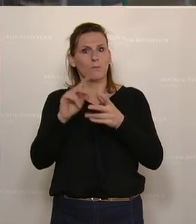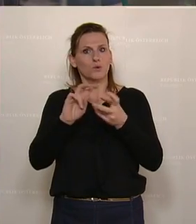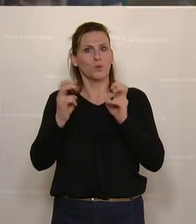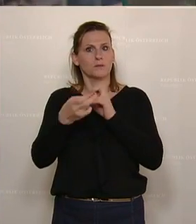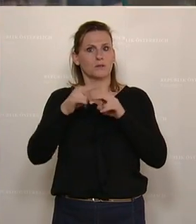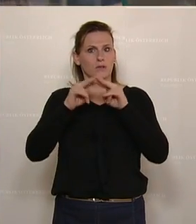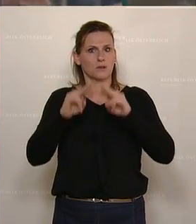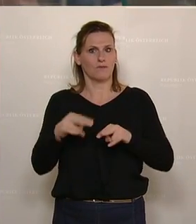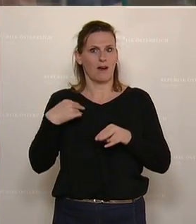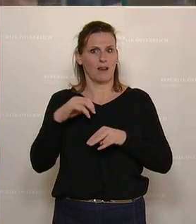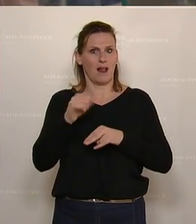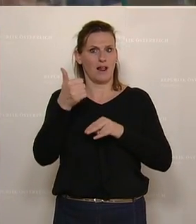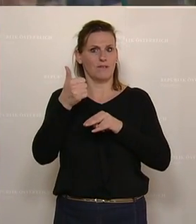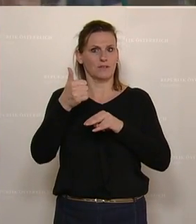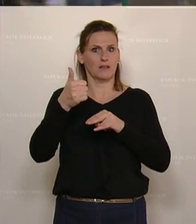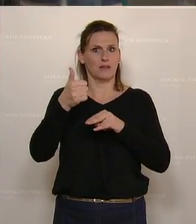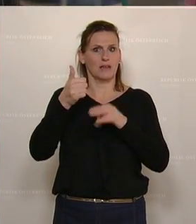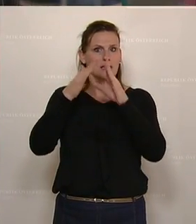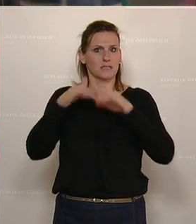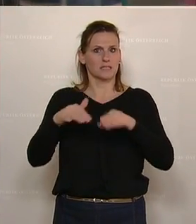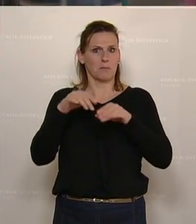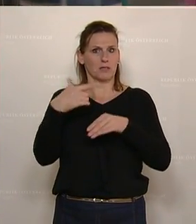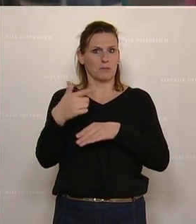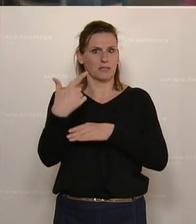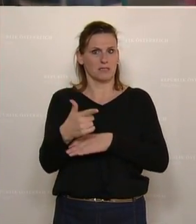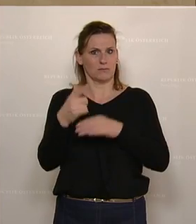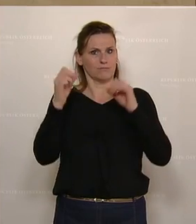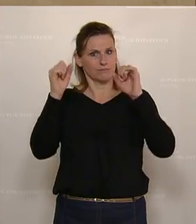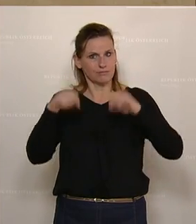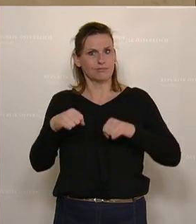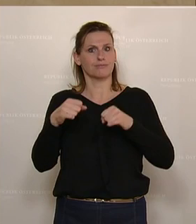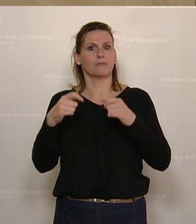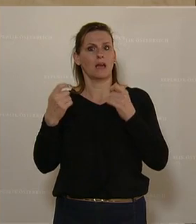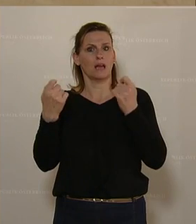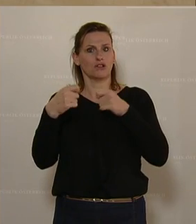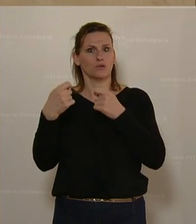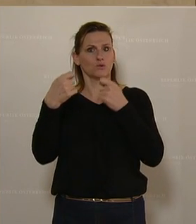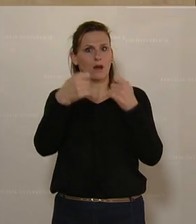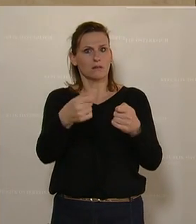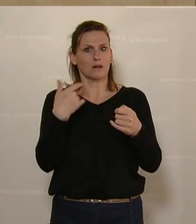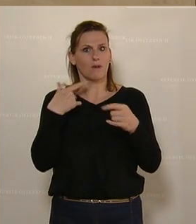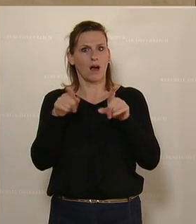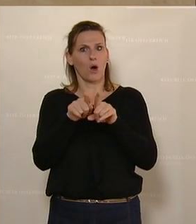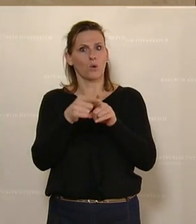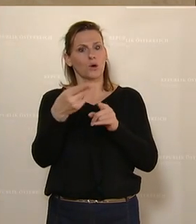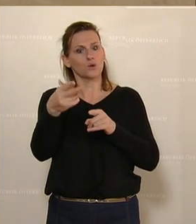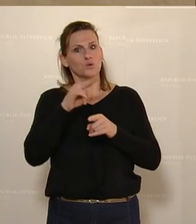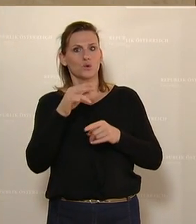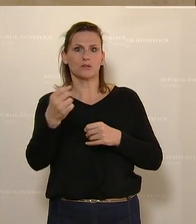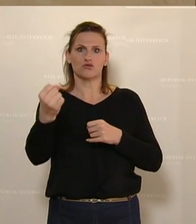Nationalrat am 11. Dezember 2020 einstimmig beschlossenen Entschließungsantrags betreffend Comeback Stronger